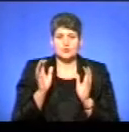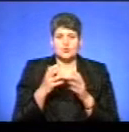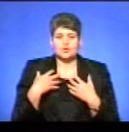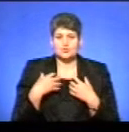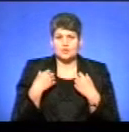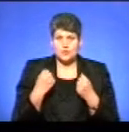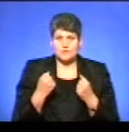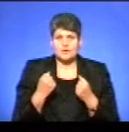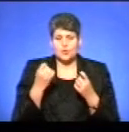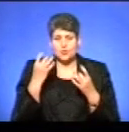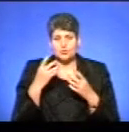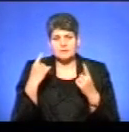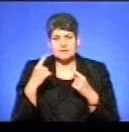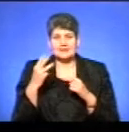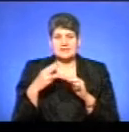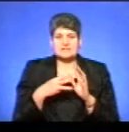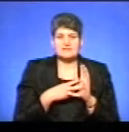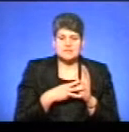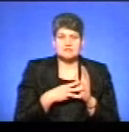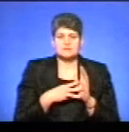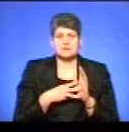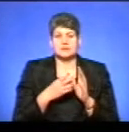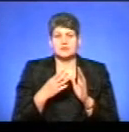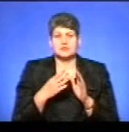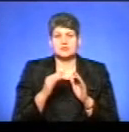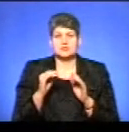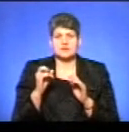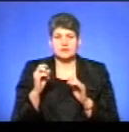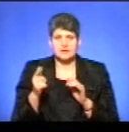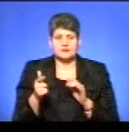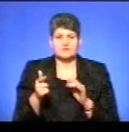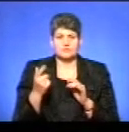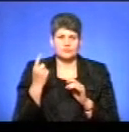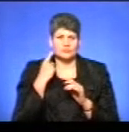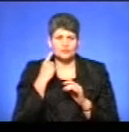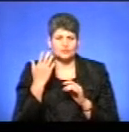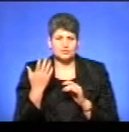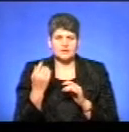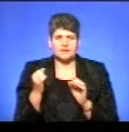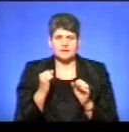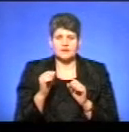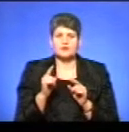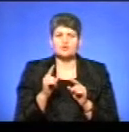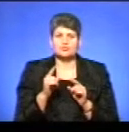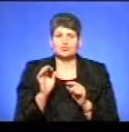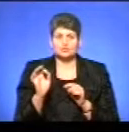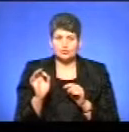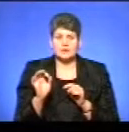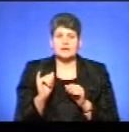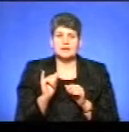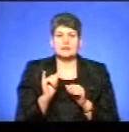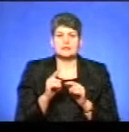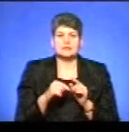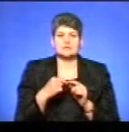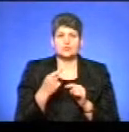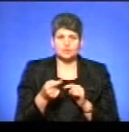здоров'я, тобто культура мистецтва 38, життво-комунальне господарство, знову ми щойно почули керівника, чому нуль. І наступний